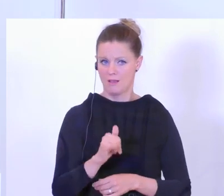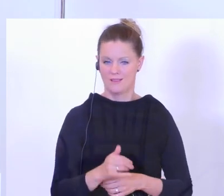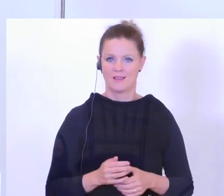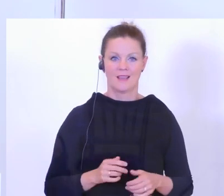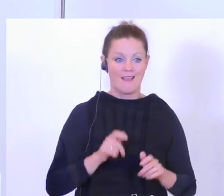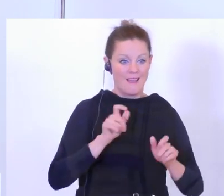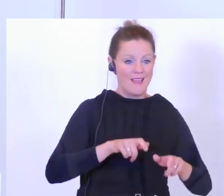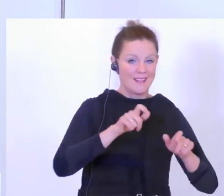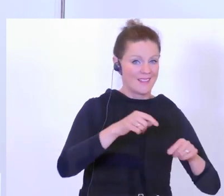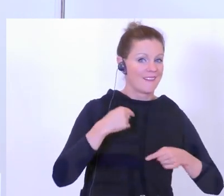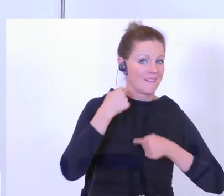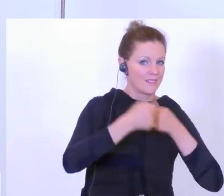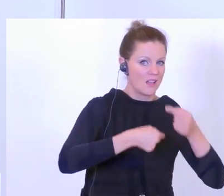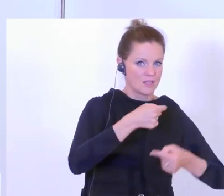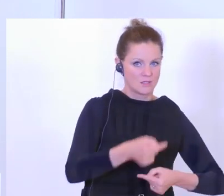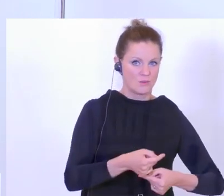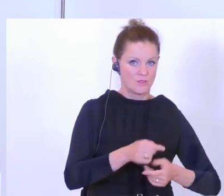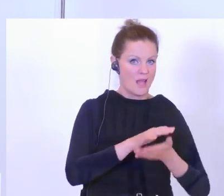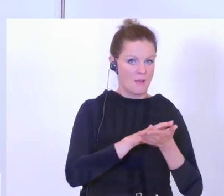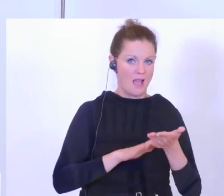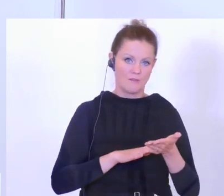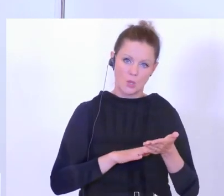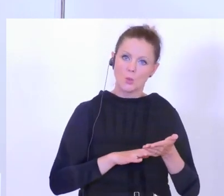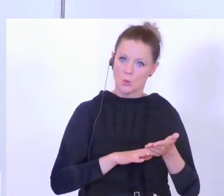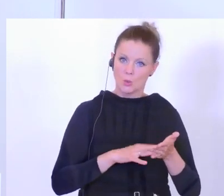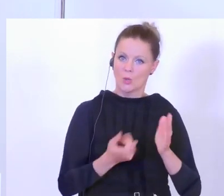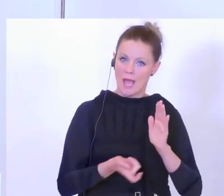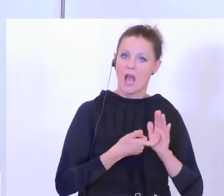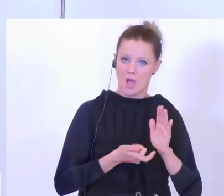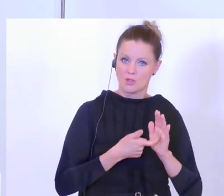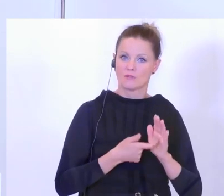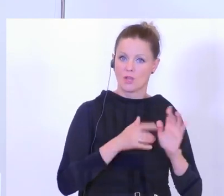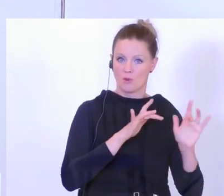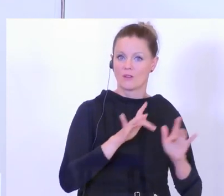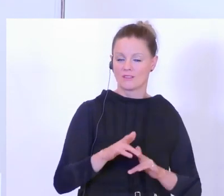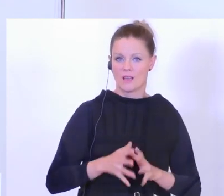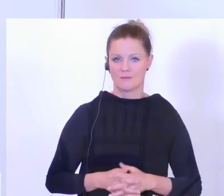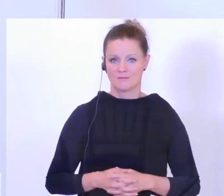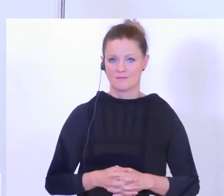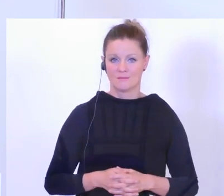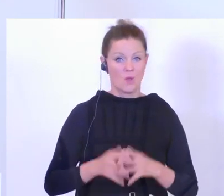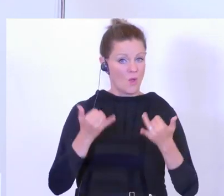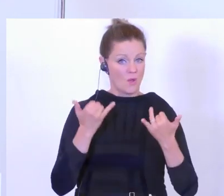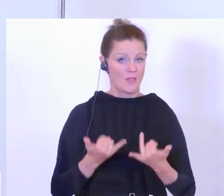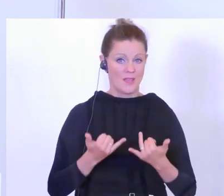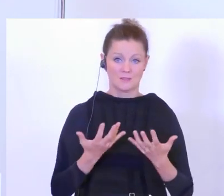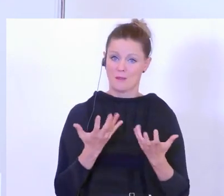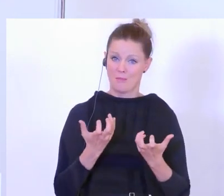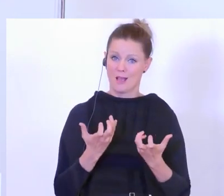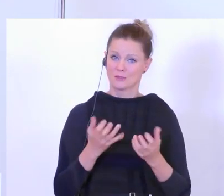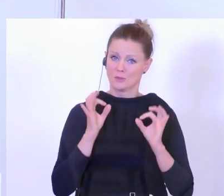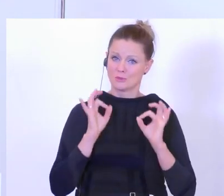älteren Generationen war es am Anfang eine Herausforderung und heute ist es gut gelebte Praxis